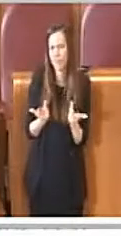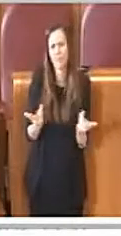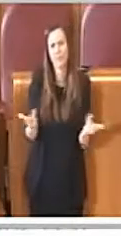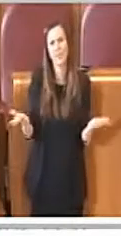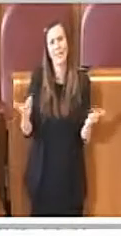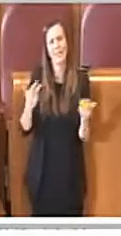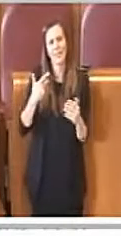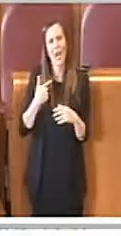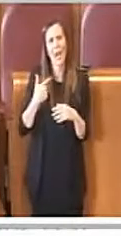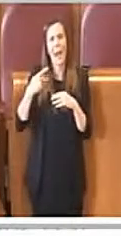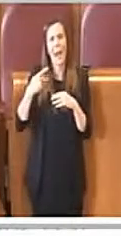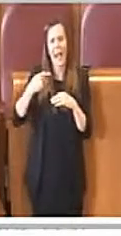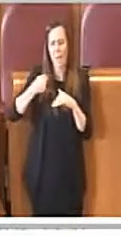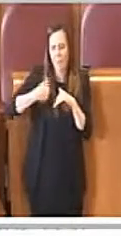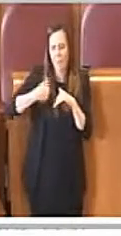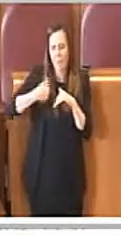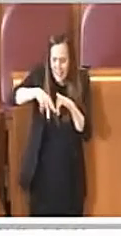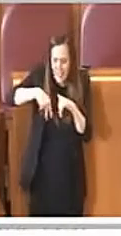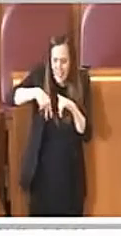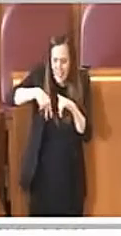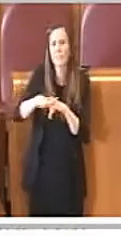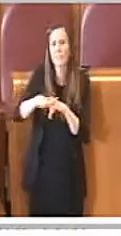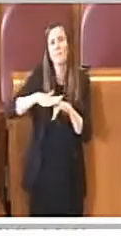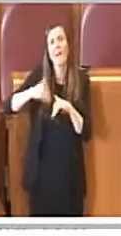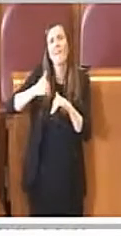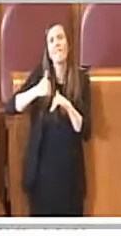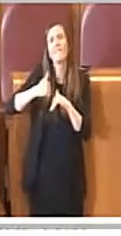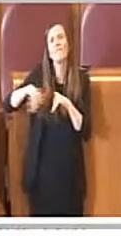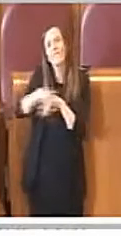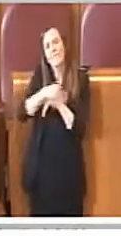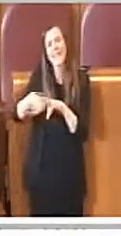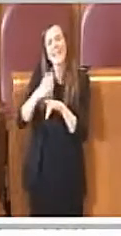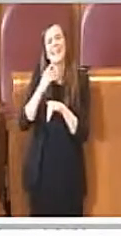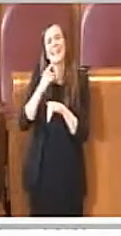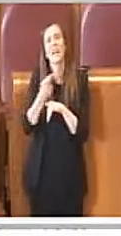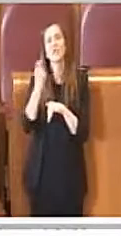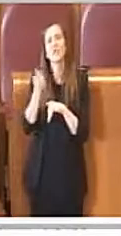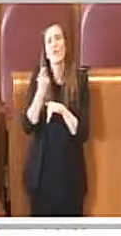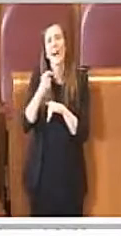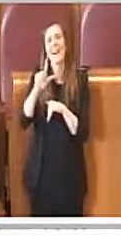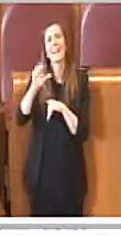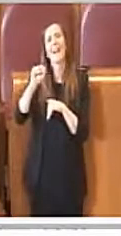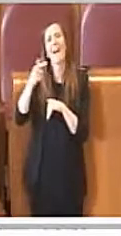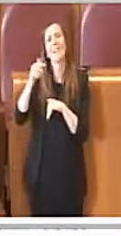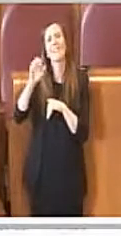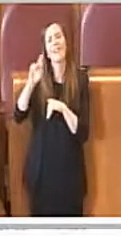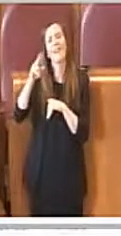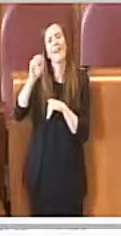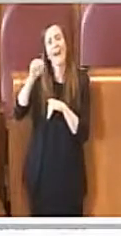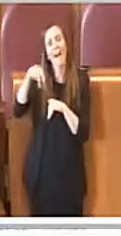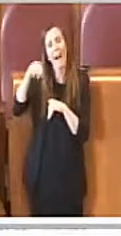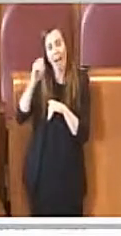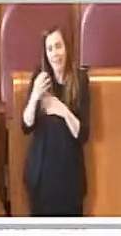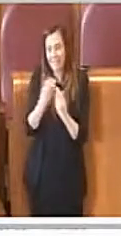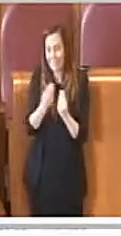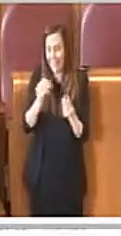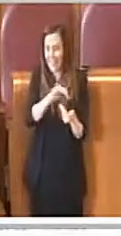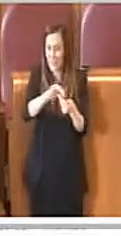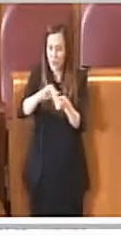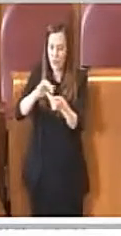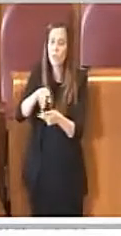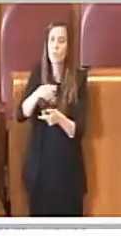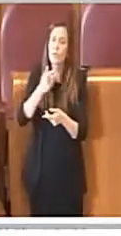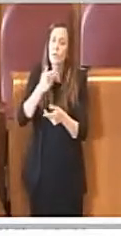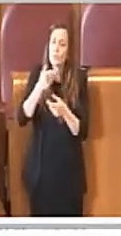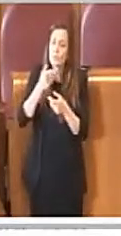esserci la federalizzazione di San Giovanni Laterano, tante associazioni sono disposte anche a finanziare dei progetti